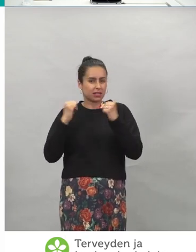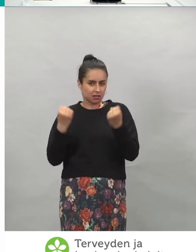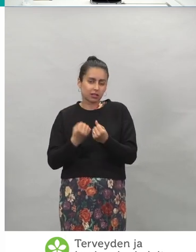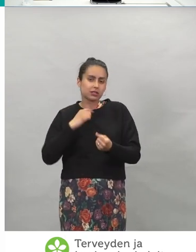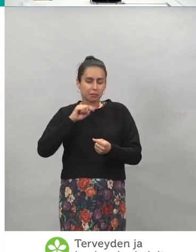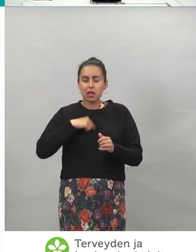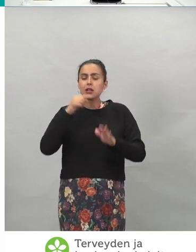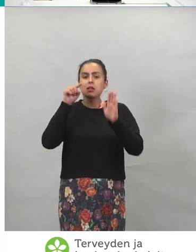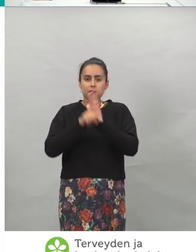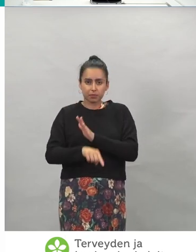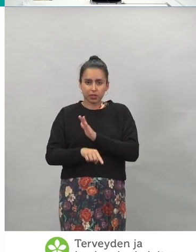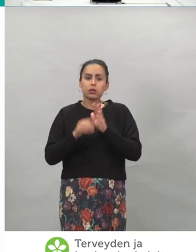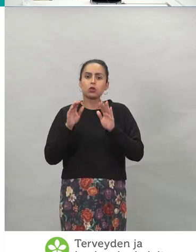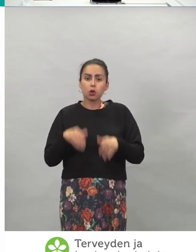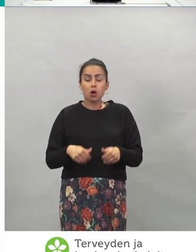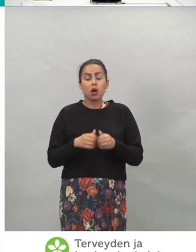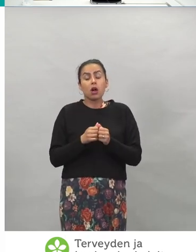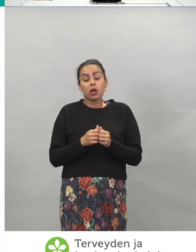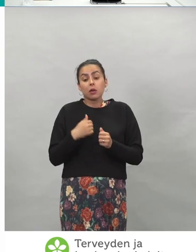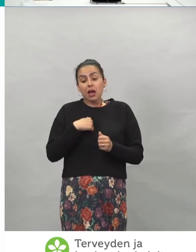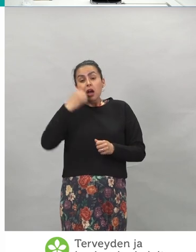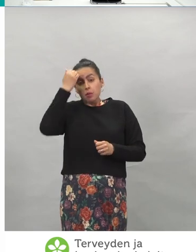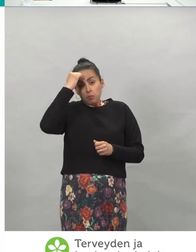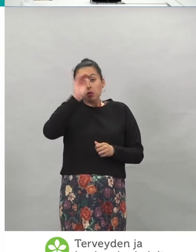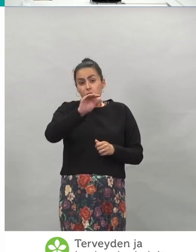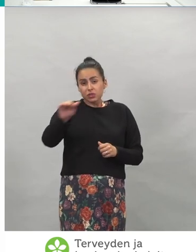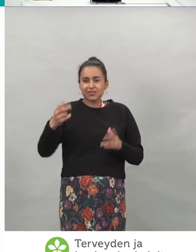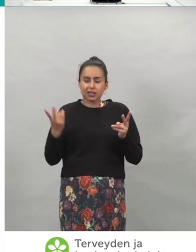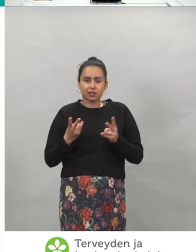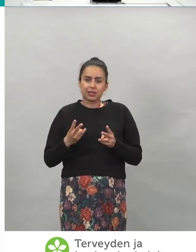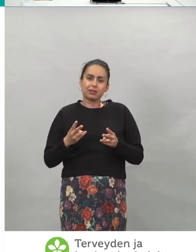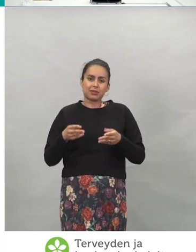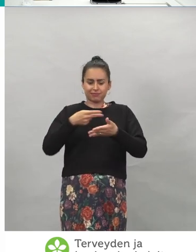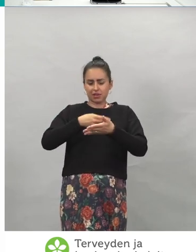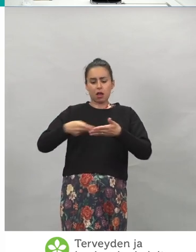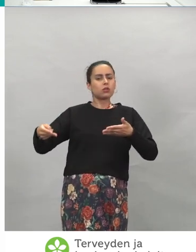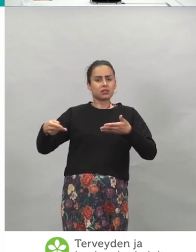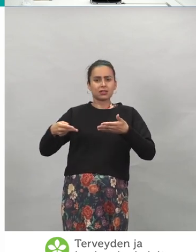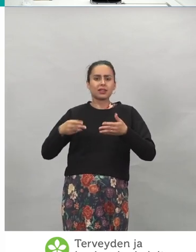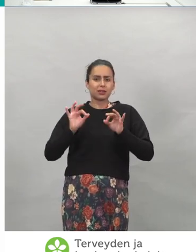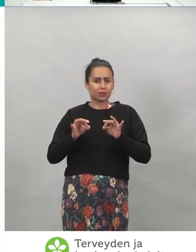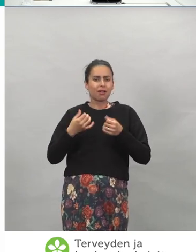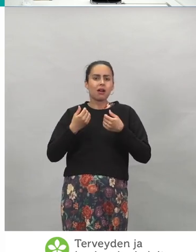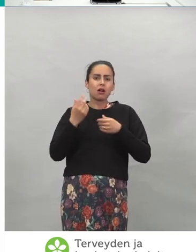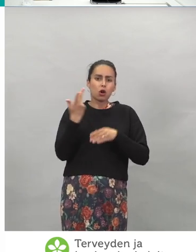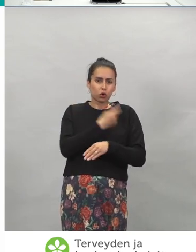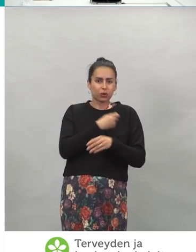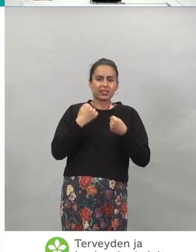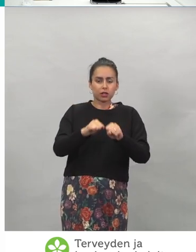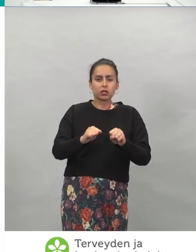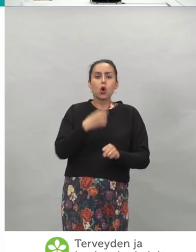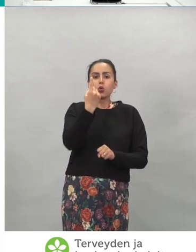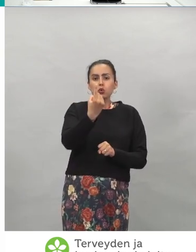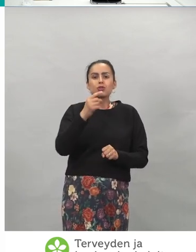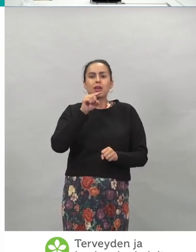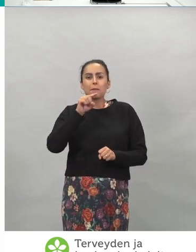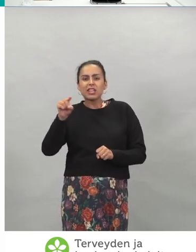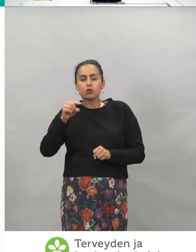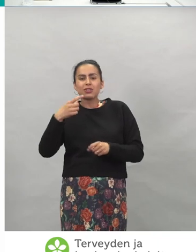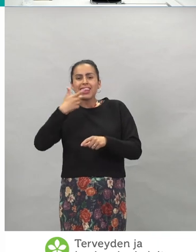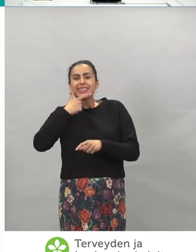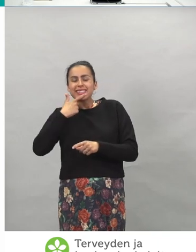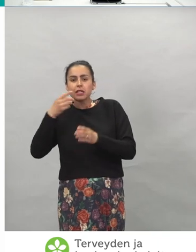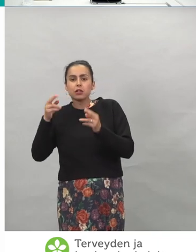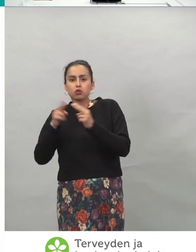siitä, että vaikka tämä on hyvin yksinkertainen tämä algoritmi, millä se rokotteen teho lasketaan, että se on yksi miinus riskisuhde, ja riskisuhde